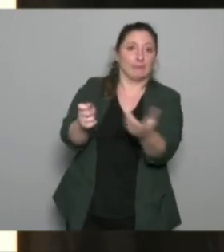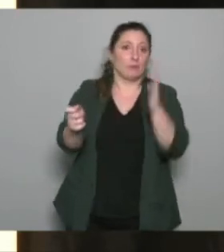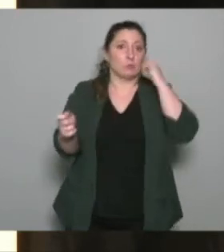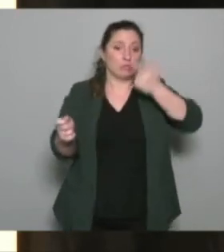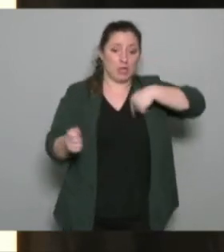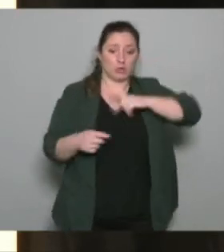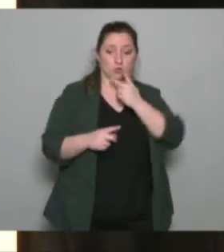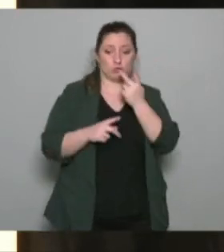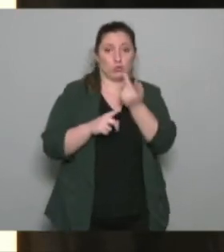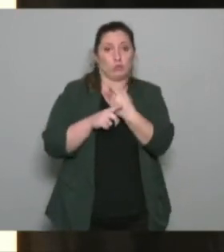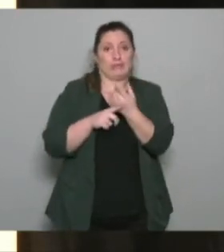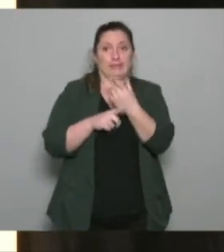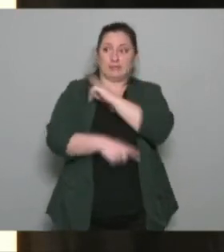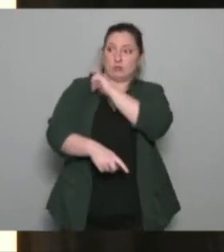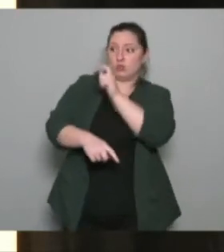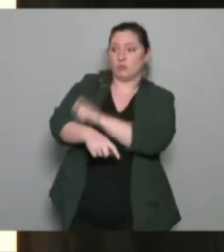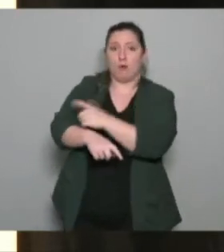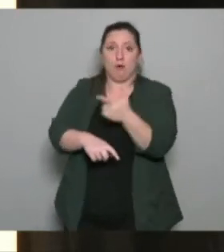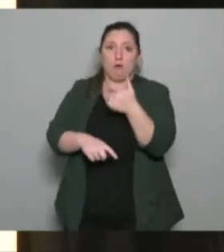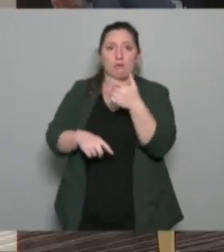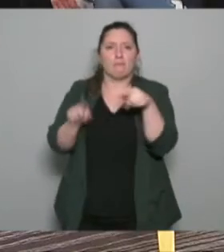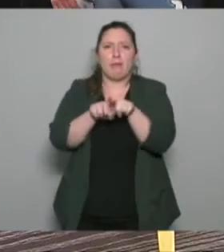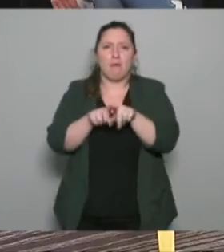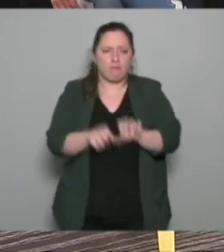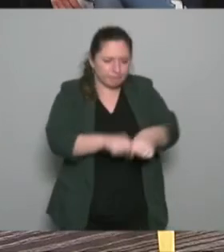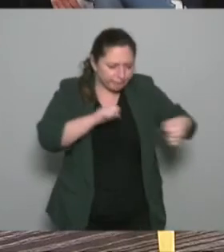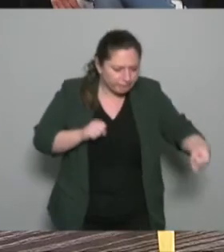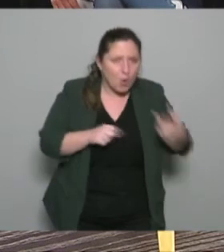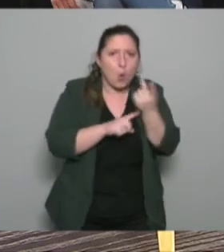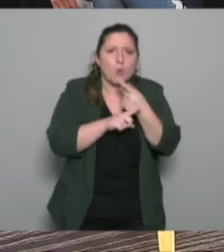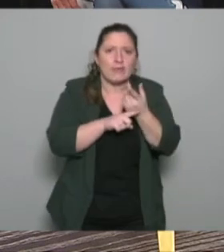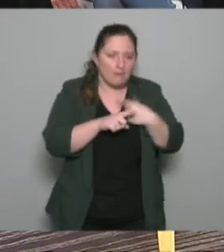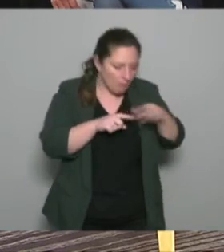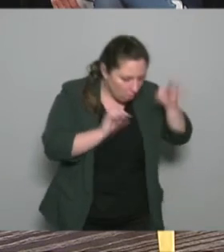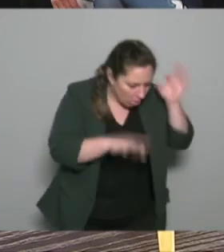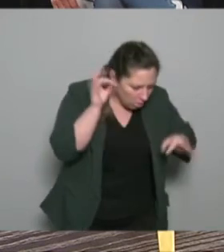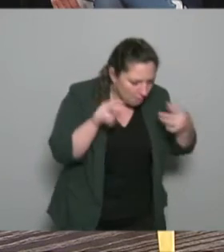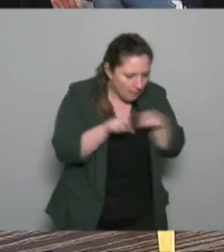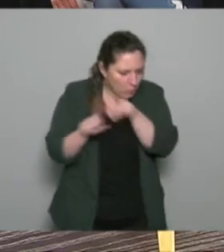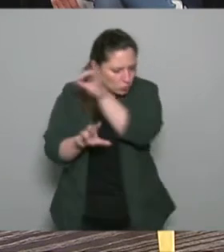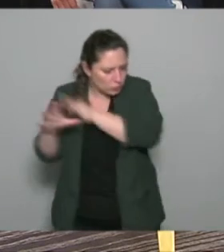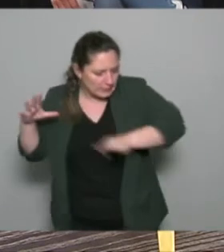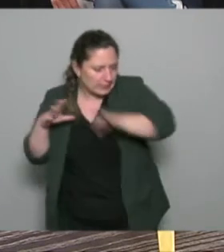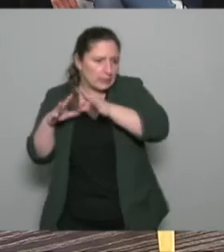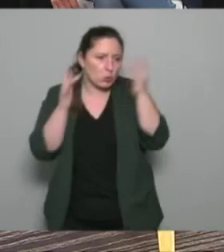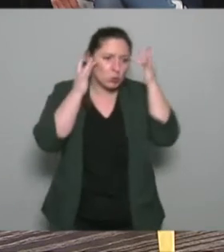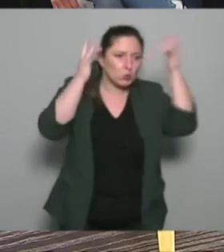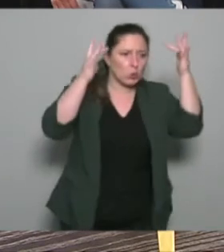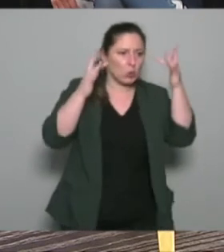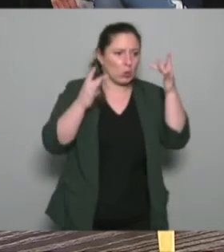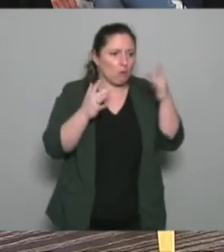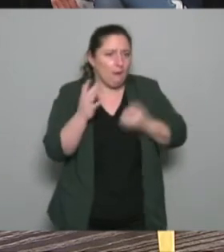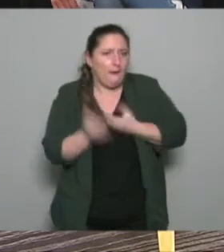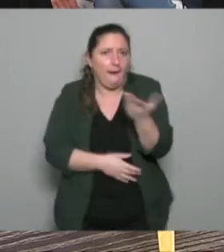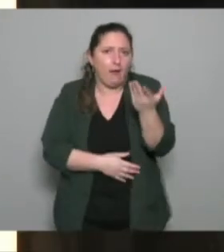parce qu'il devient un outil comme les autres comme le bricolage comme la cuisine qui permet à la fois de garder le lien ou d'en créer et qui